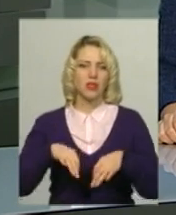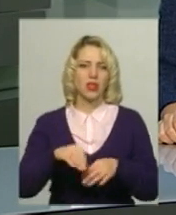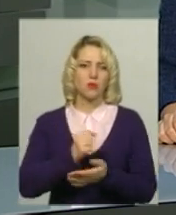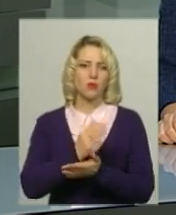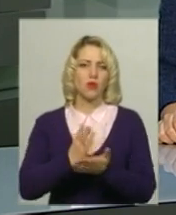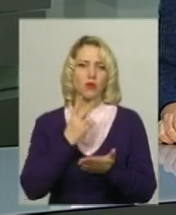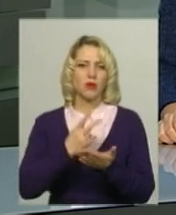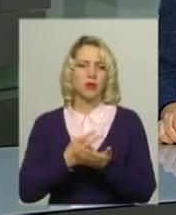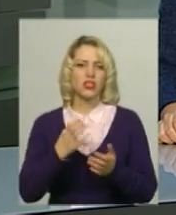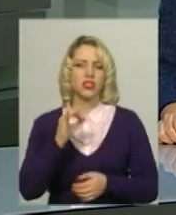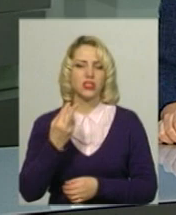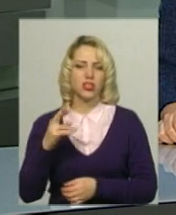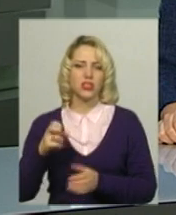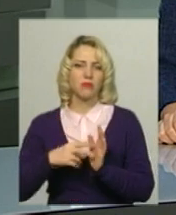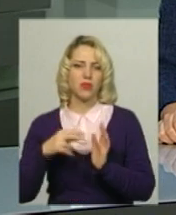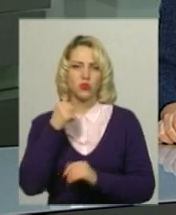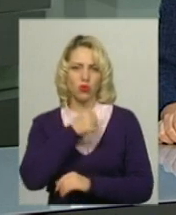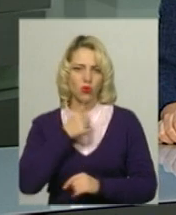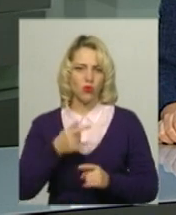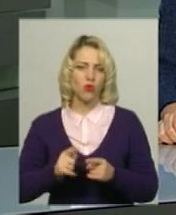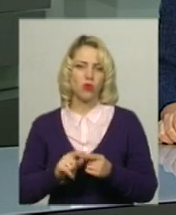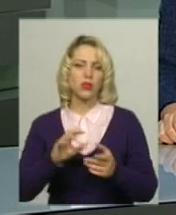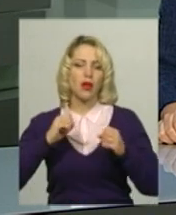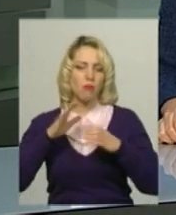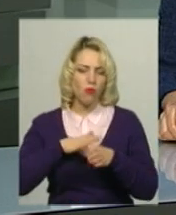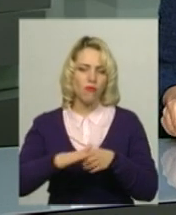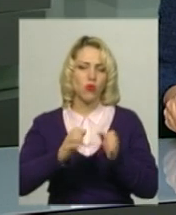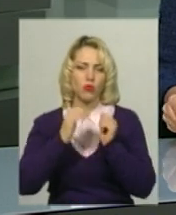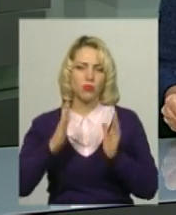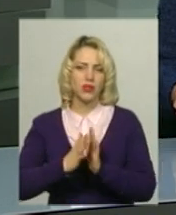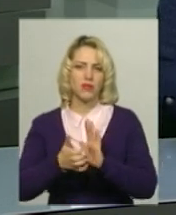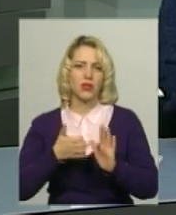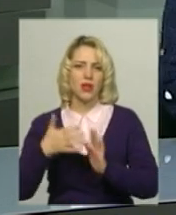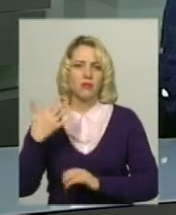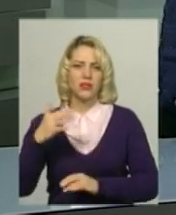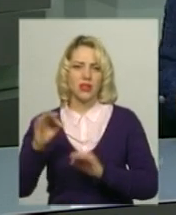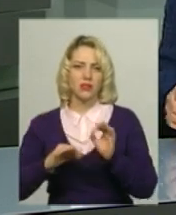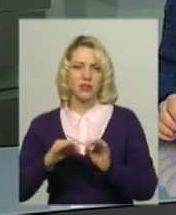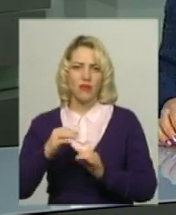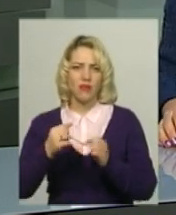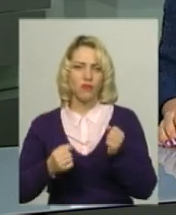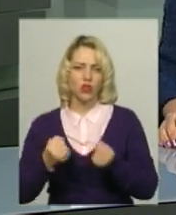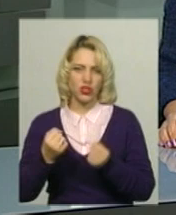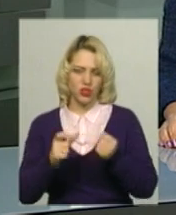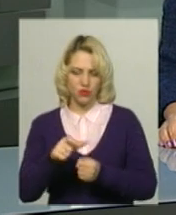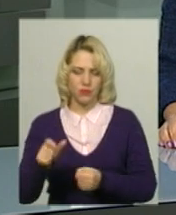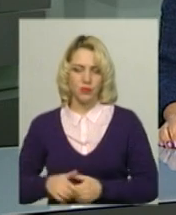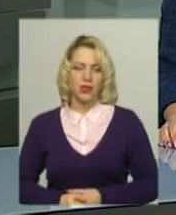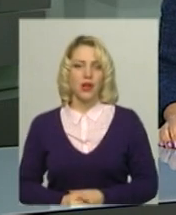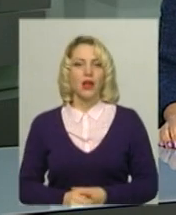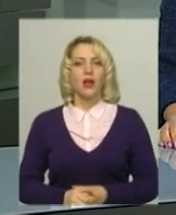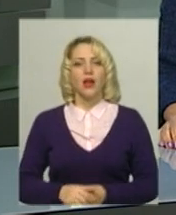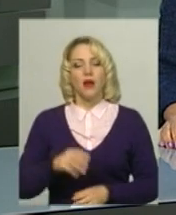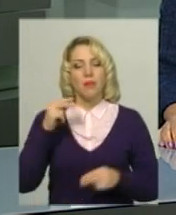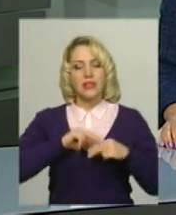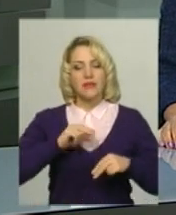2018 року. Для повної комплектації маршрутів транспортом не вистачає понад 50 віддіїв. Працівники Подільського